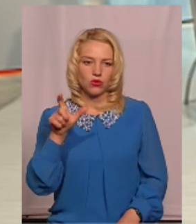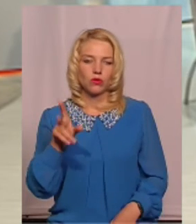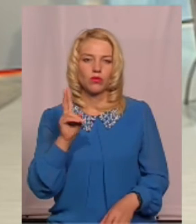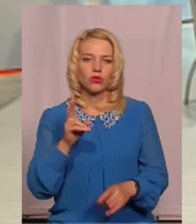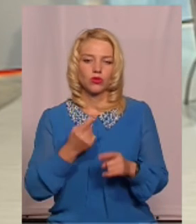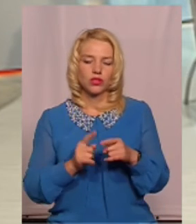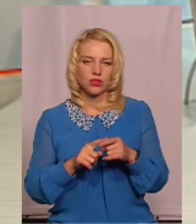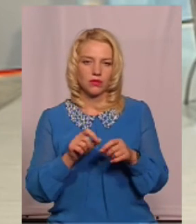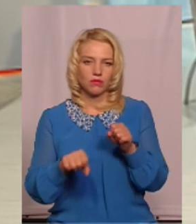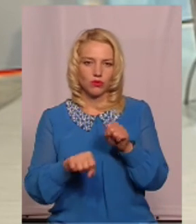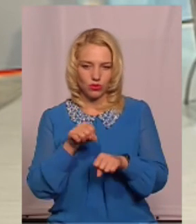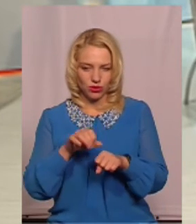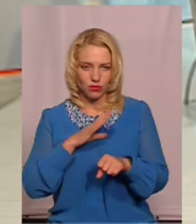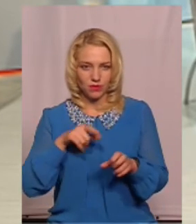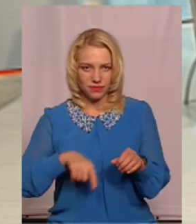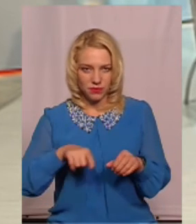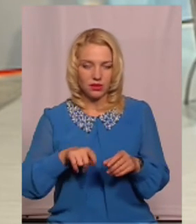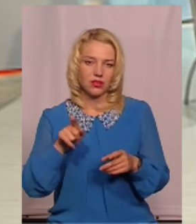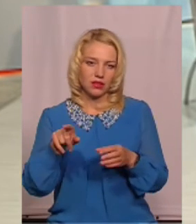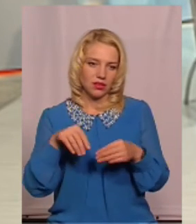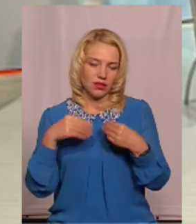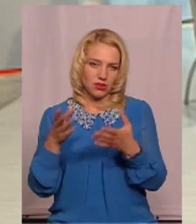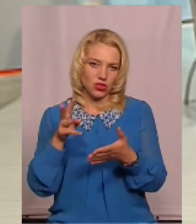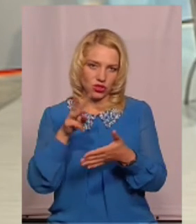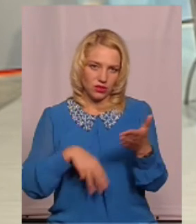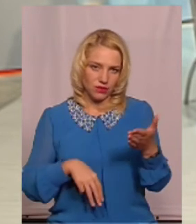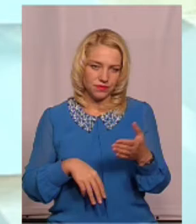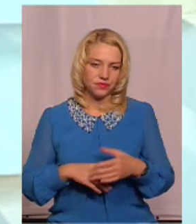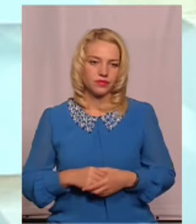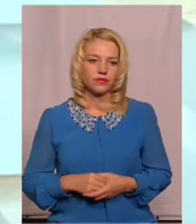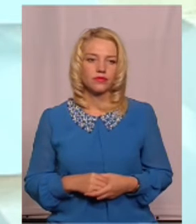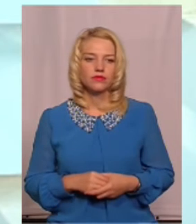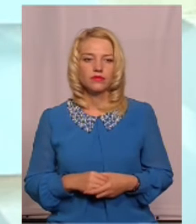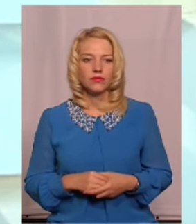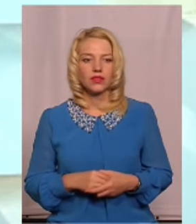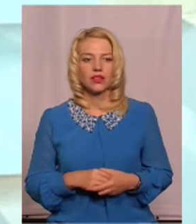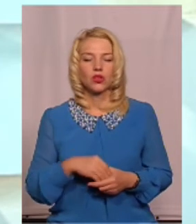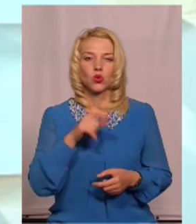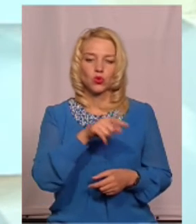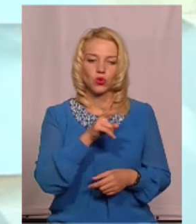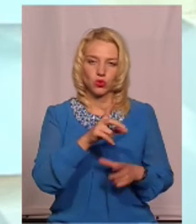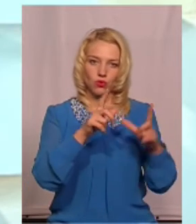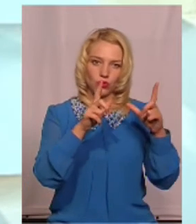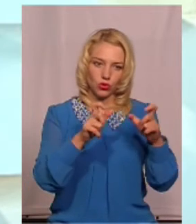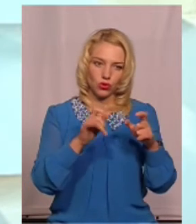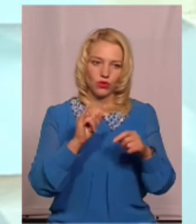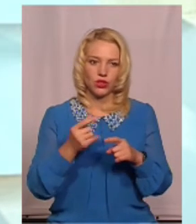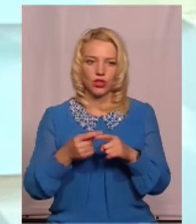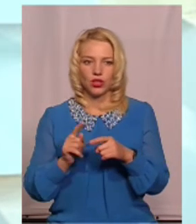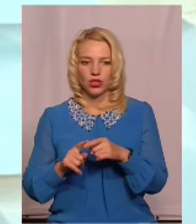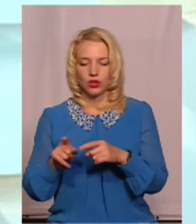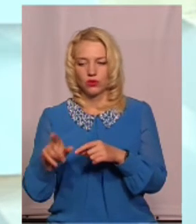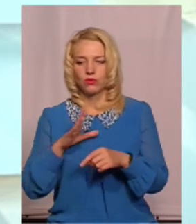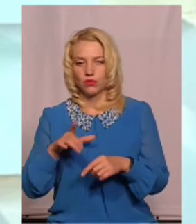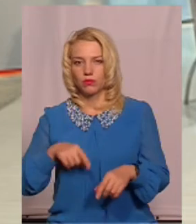адміністративне правопорушення, притягує до відповідальності адміністративної. І ту, яка сфотографувала, і ту, яка, власне, це адміністративне